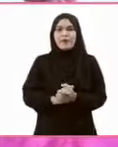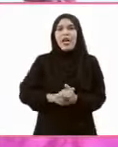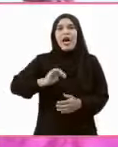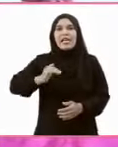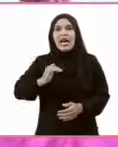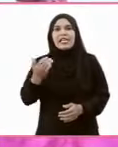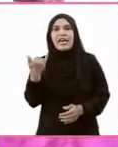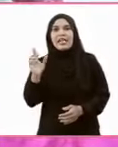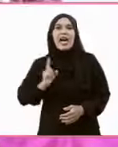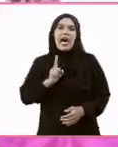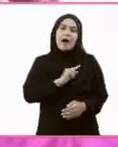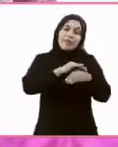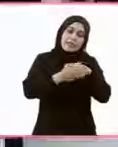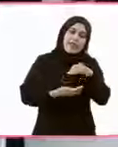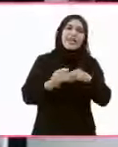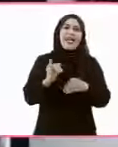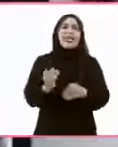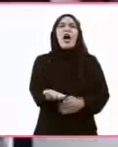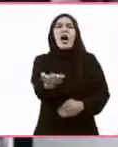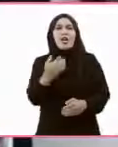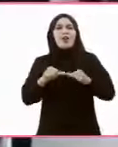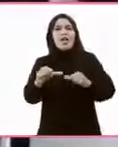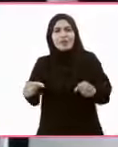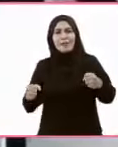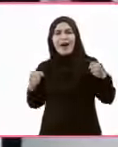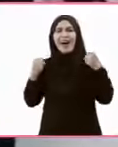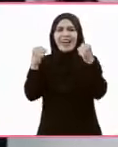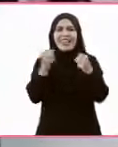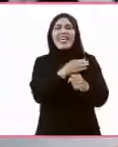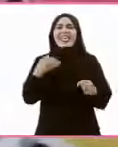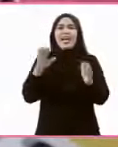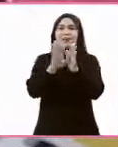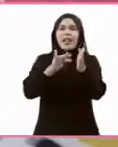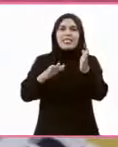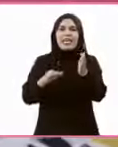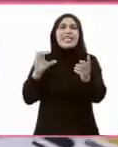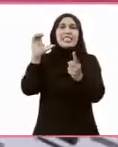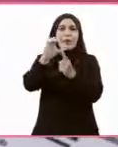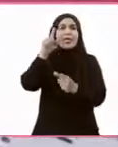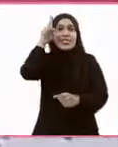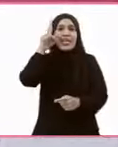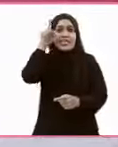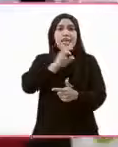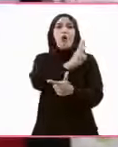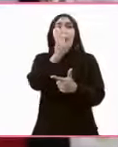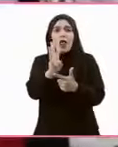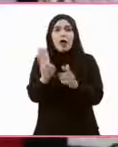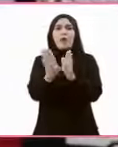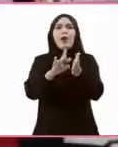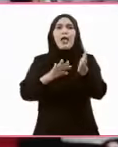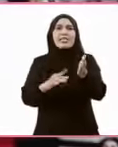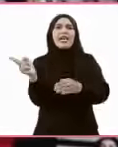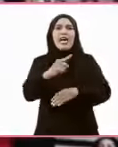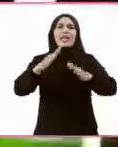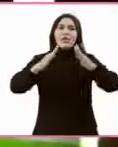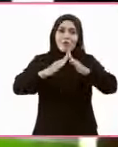Anak-anakku Australian yang kami sayangi Ayo terus semangat dan belajar Gapailah cita-citamu walaupun